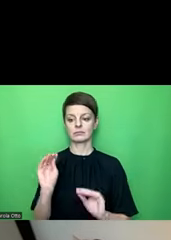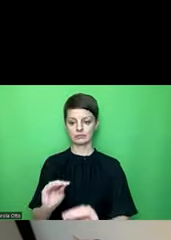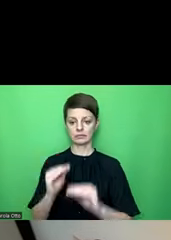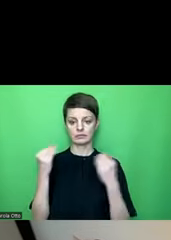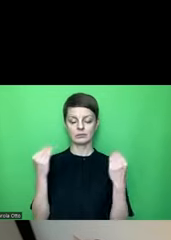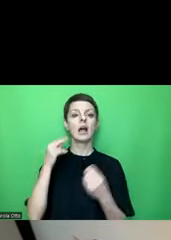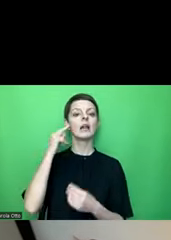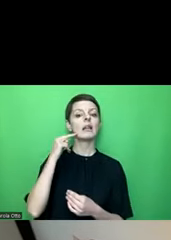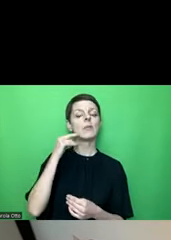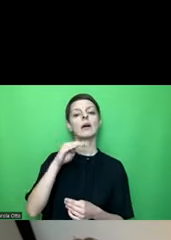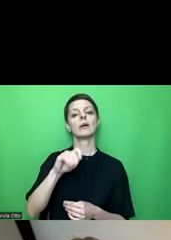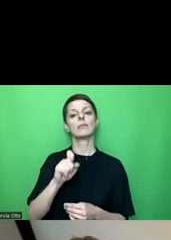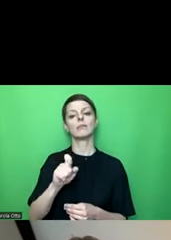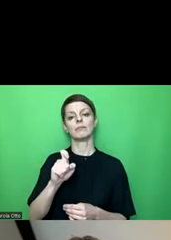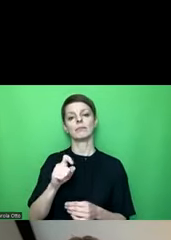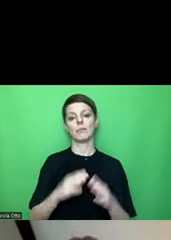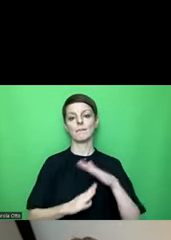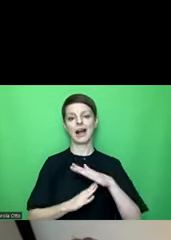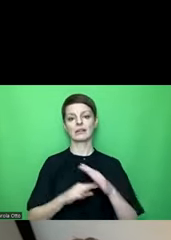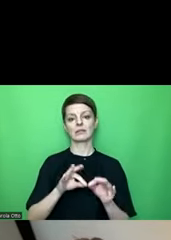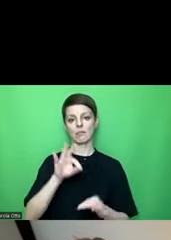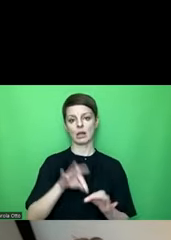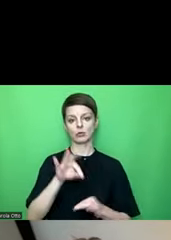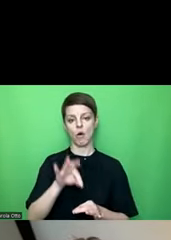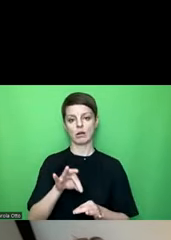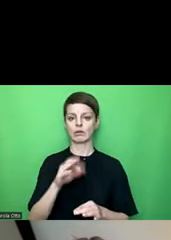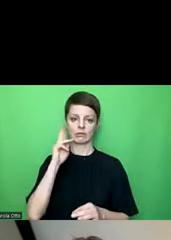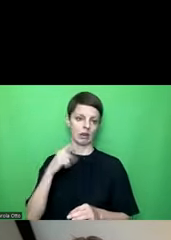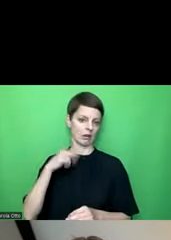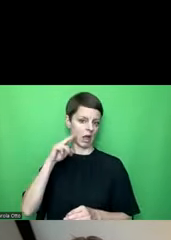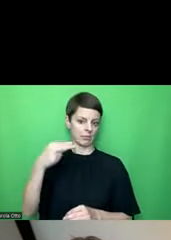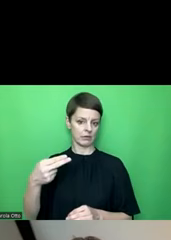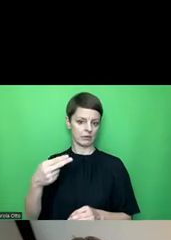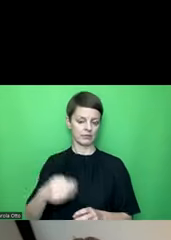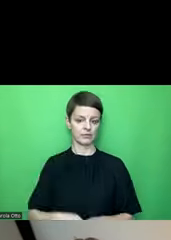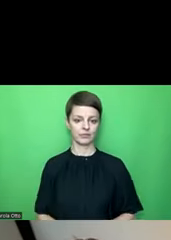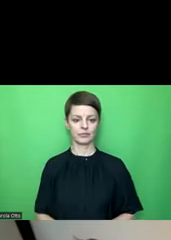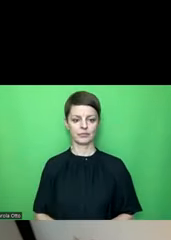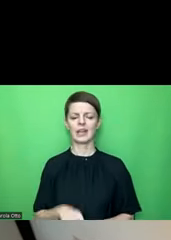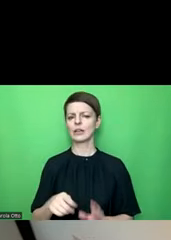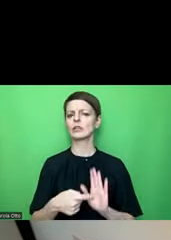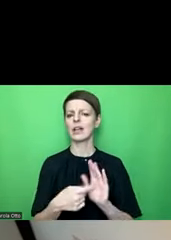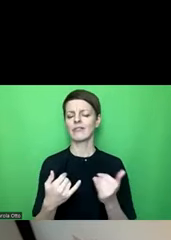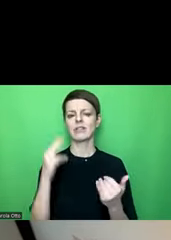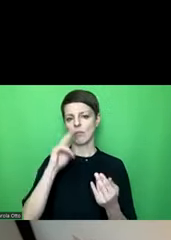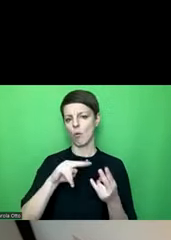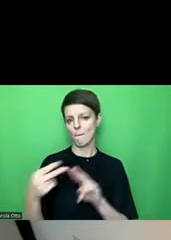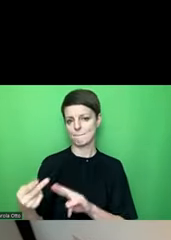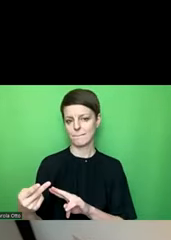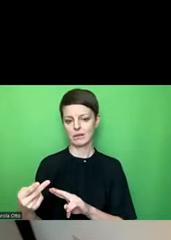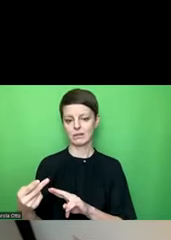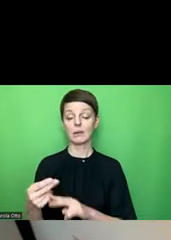dem Namen Max Temperaturen, weil ich die so benannt habe. Ich zeige das gleich noch, wie man die benennen kann. Es ist wichtig, dass ich in